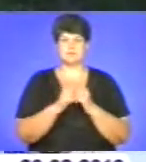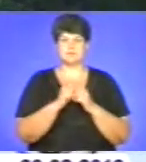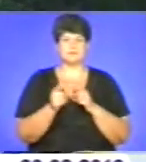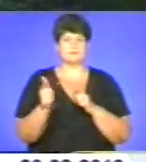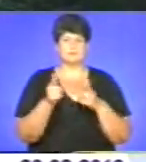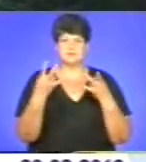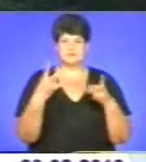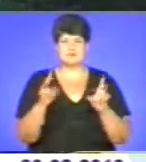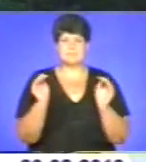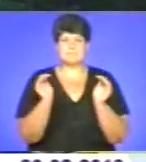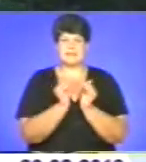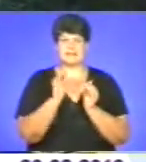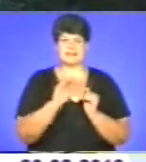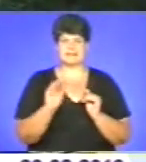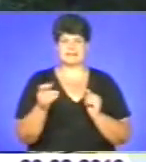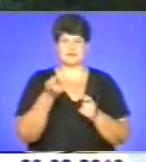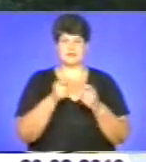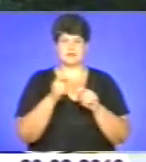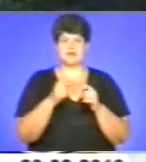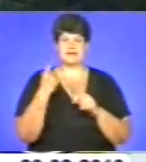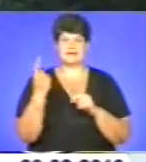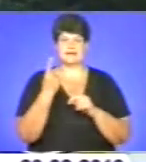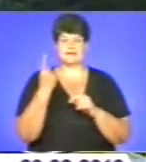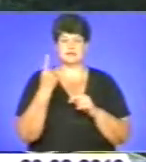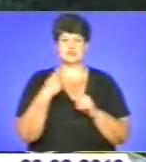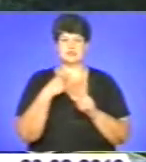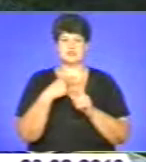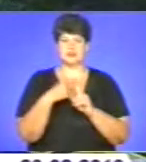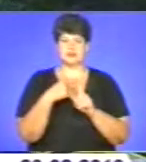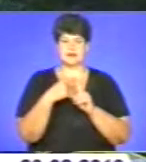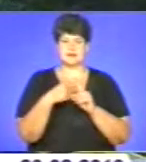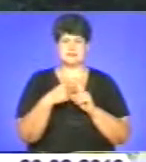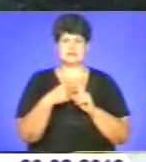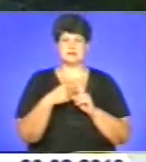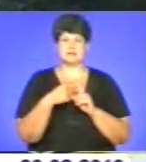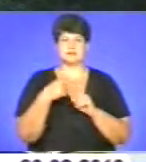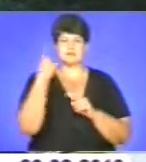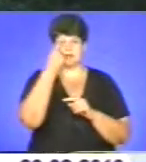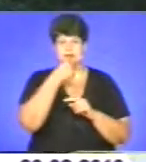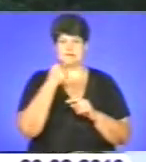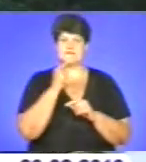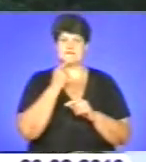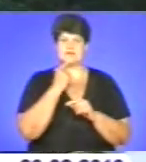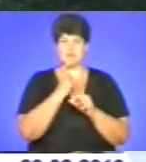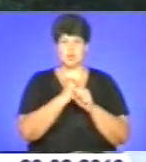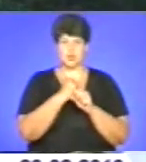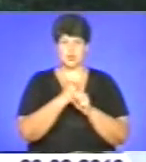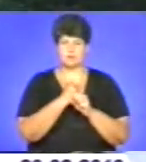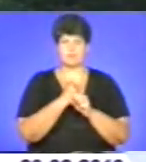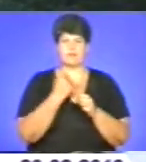Малі діти мотають. Єдине, що хрестик на обличчі, оберіговий хрест важкувато робити. Вони його